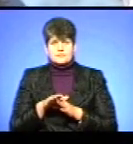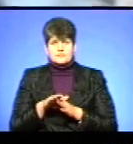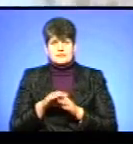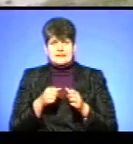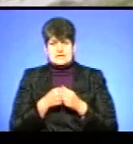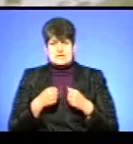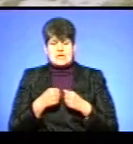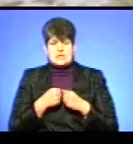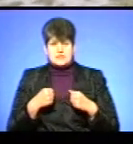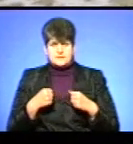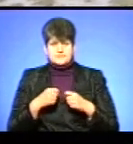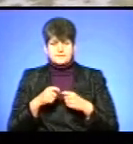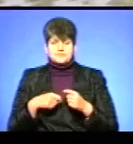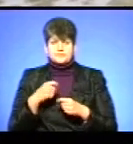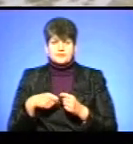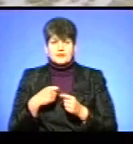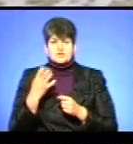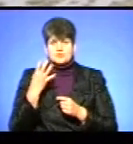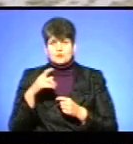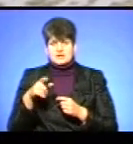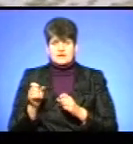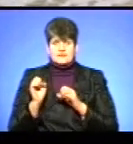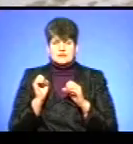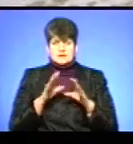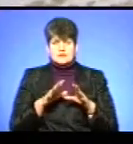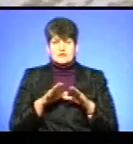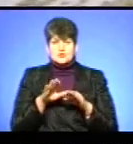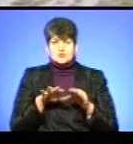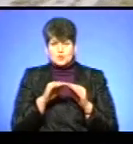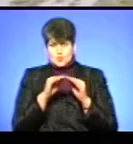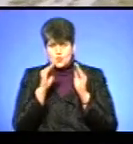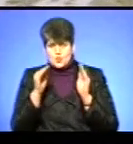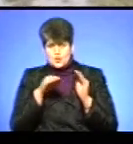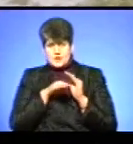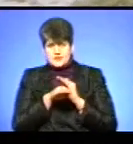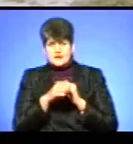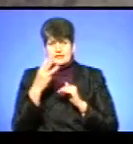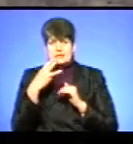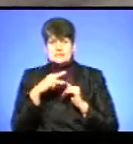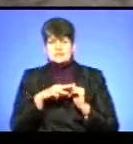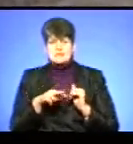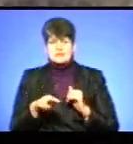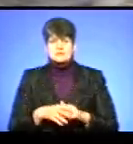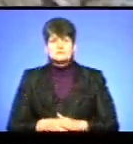натягнення. Четверо людей відносить людину у зону укриття, відповідно, на 30 метрів.